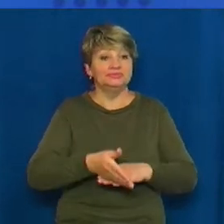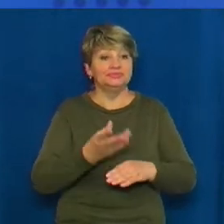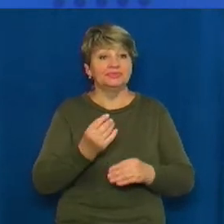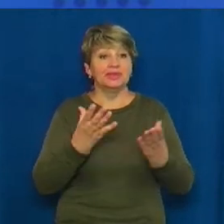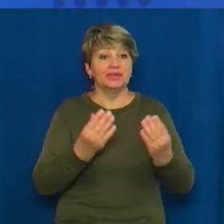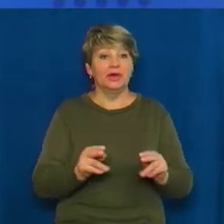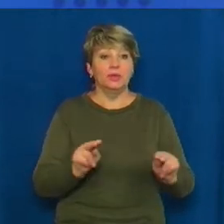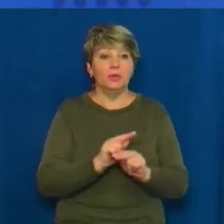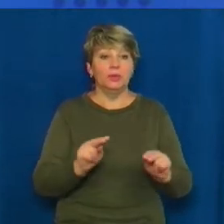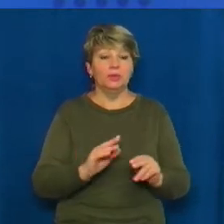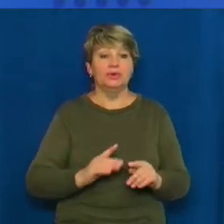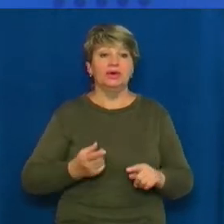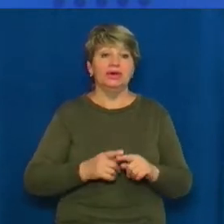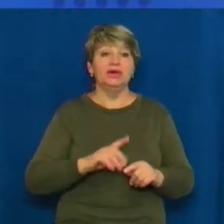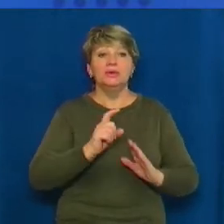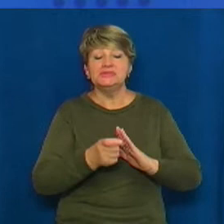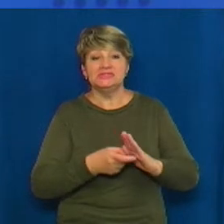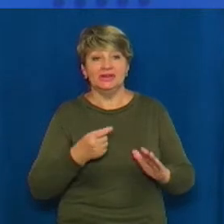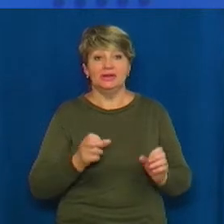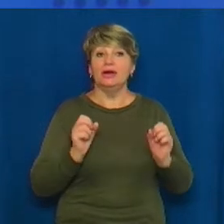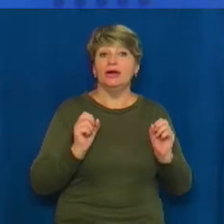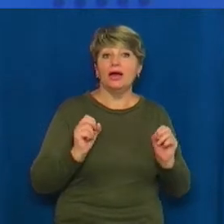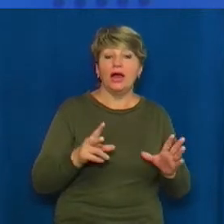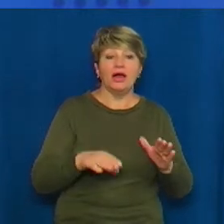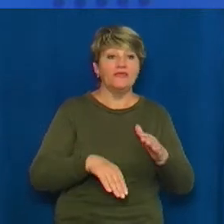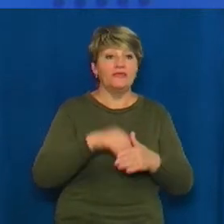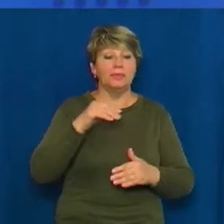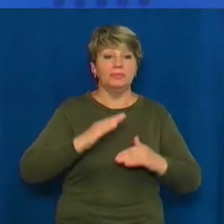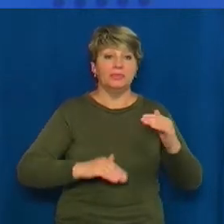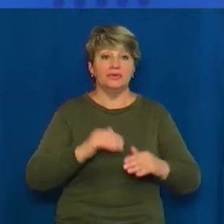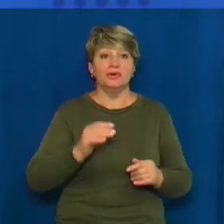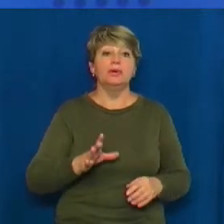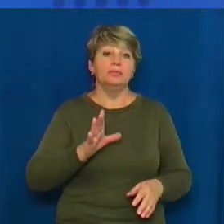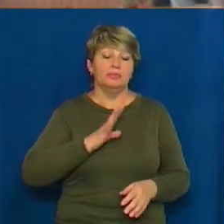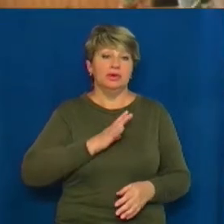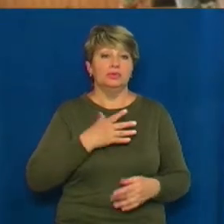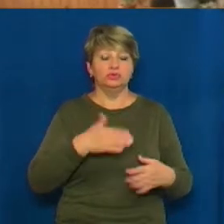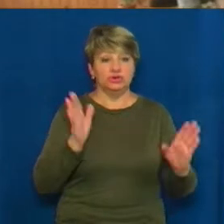побувала на Чигиринщині та дізналася, як вибір професій став покликанням.